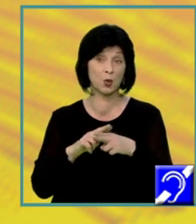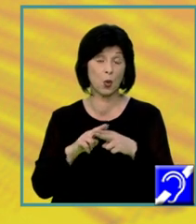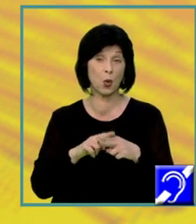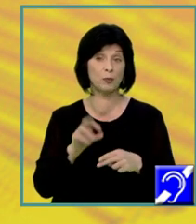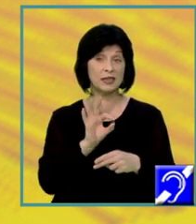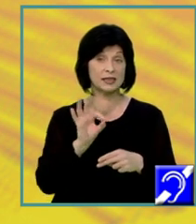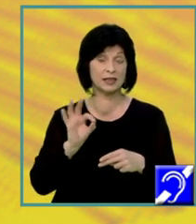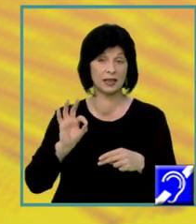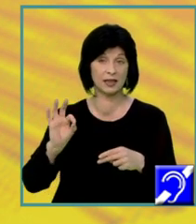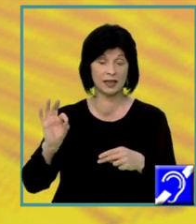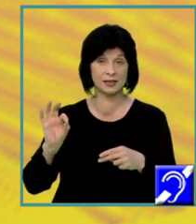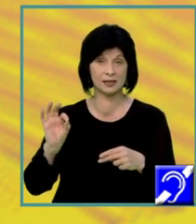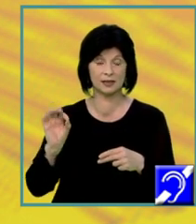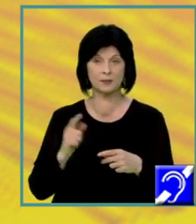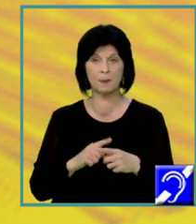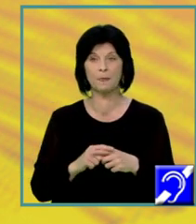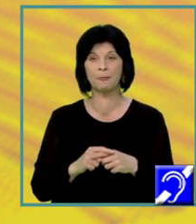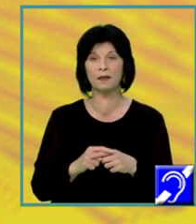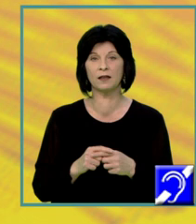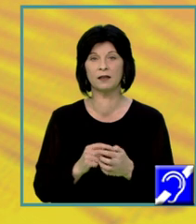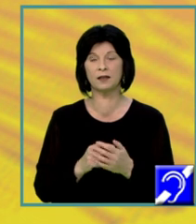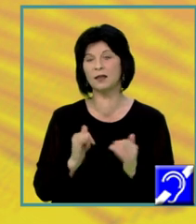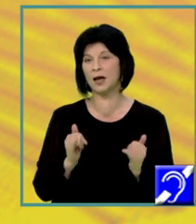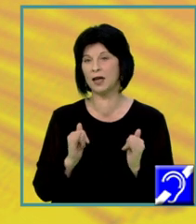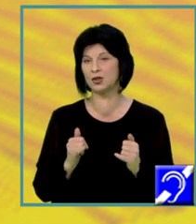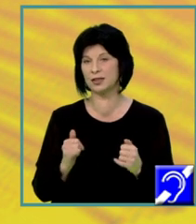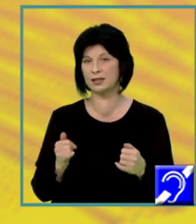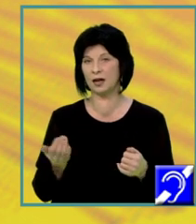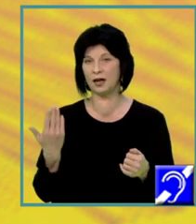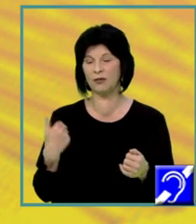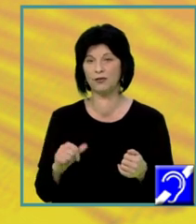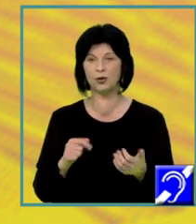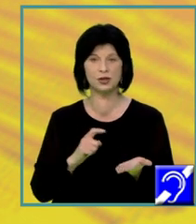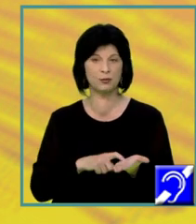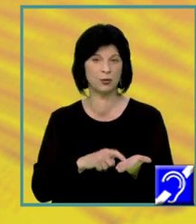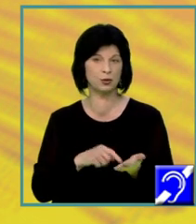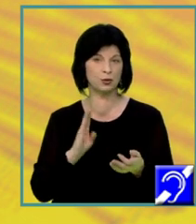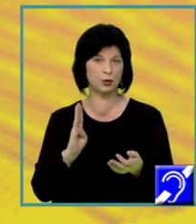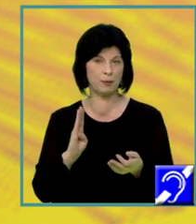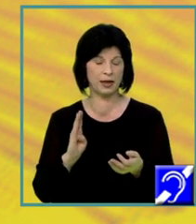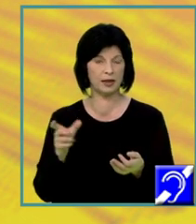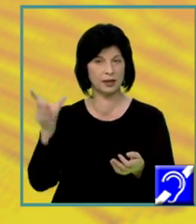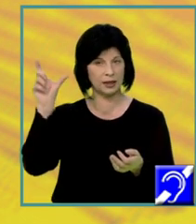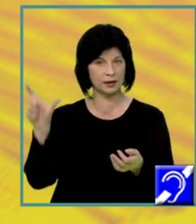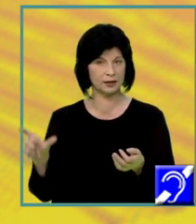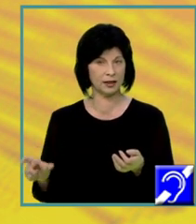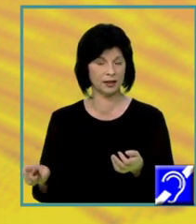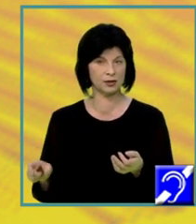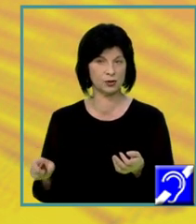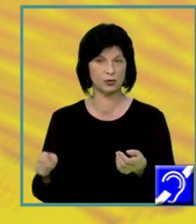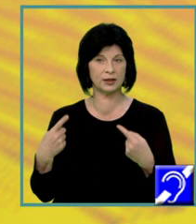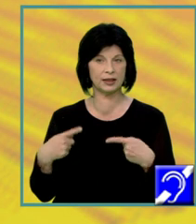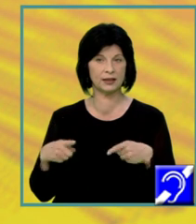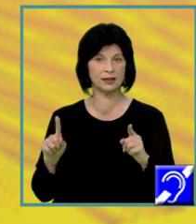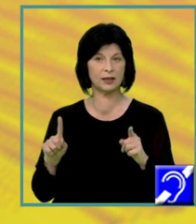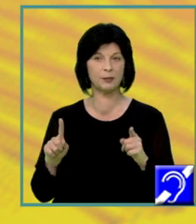subiectul 1B, textul de tip argumentativ. Sper că toate informațiile pe care vi le